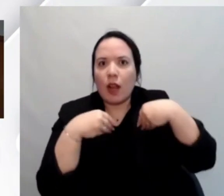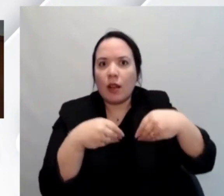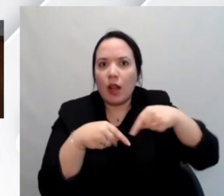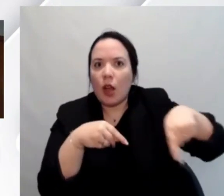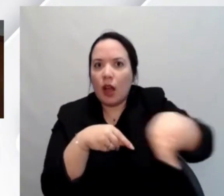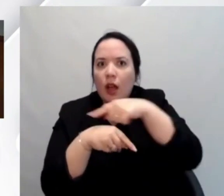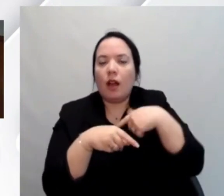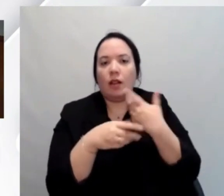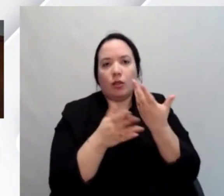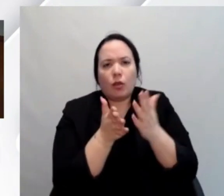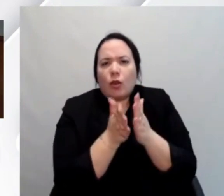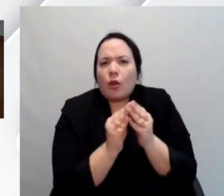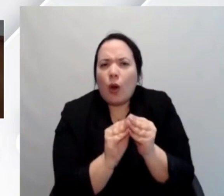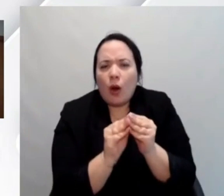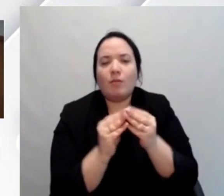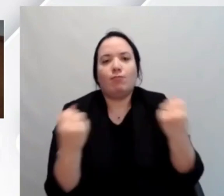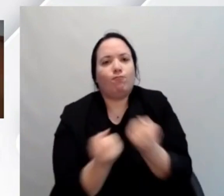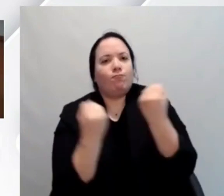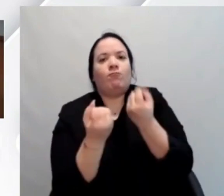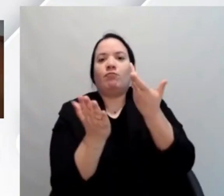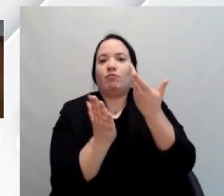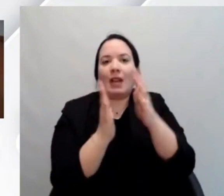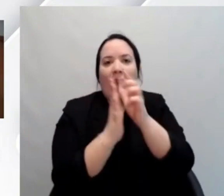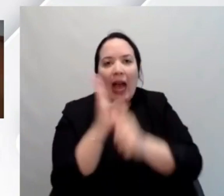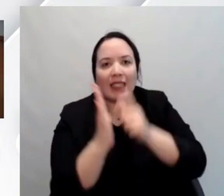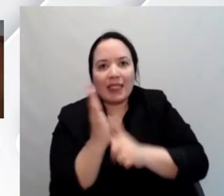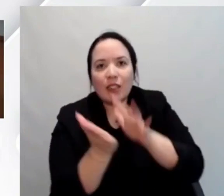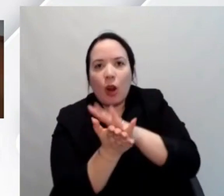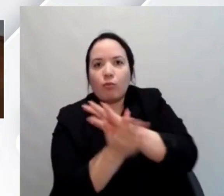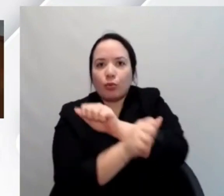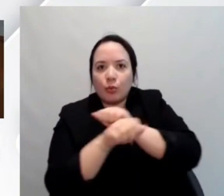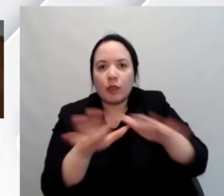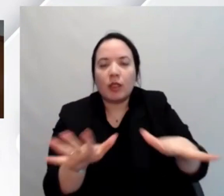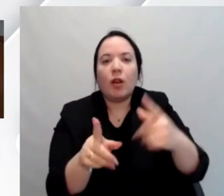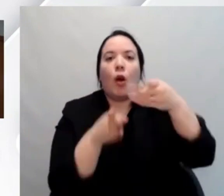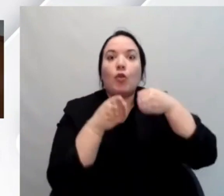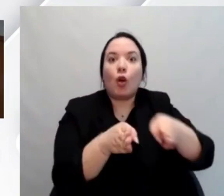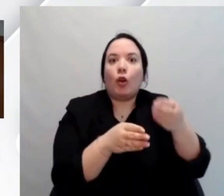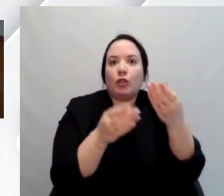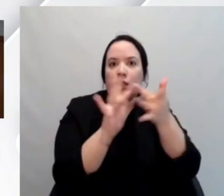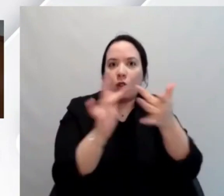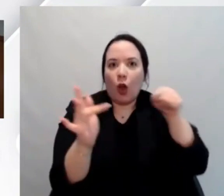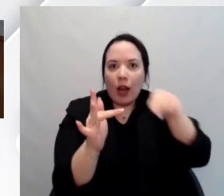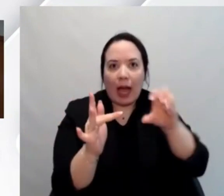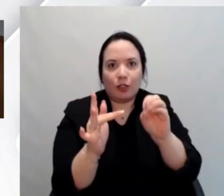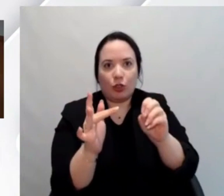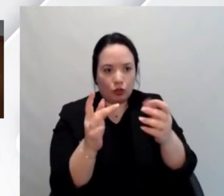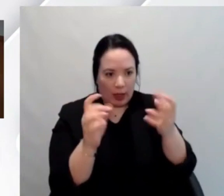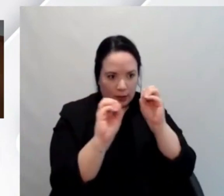pubblicazione di articoli, corsi online dedicati proprio al tema dell'accessibilità e rivolti ai docenti, webinar, tutorial